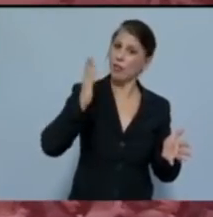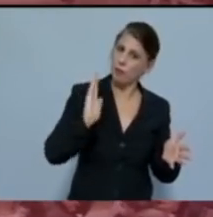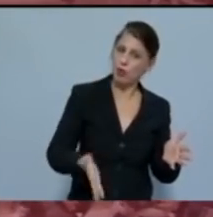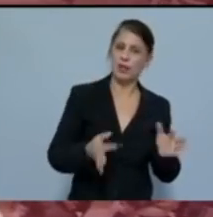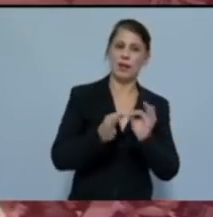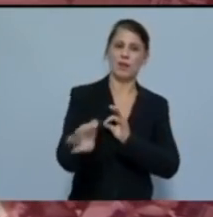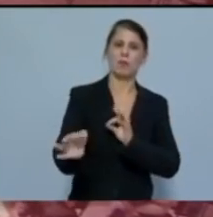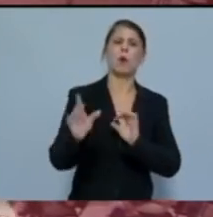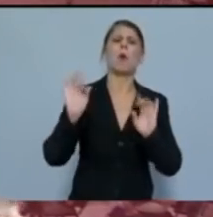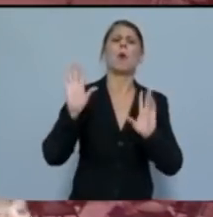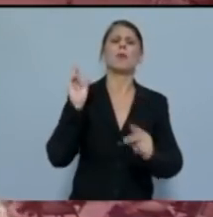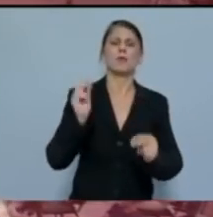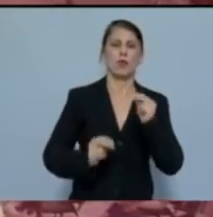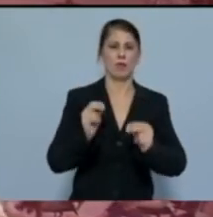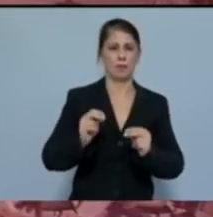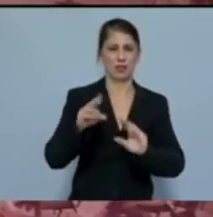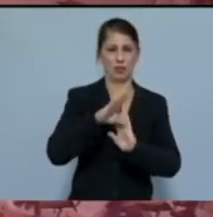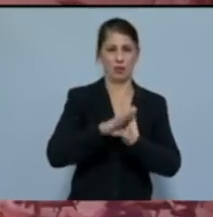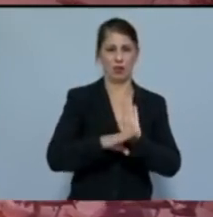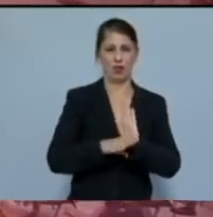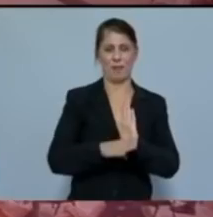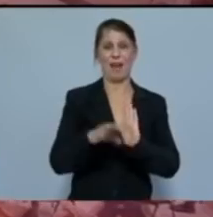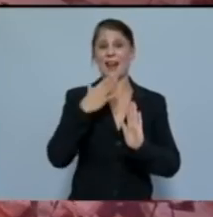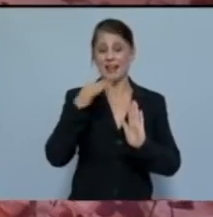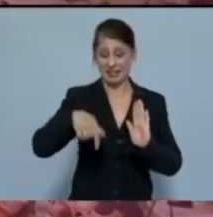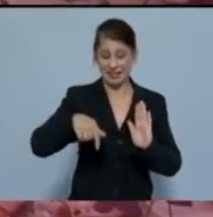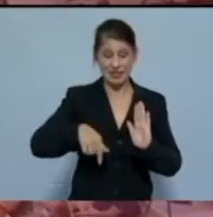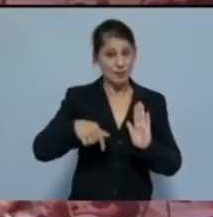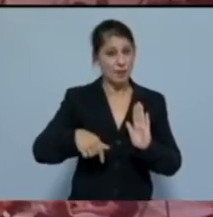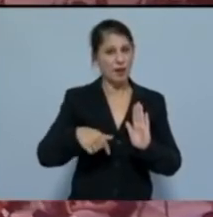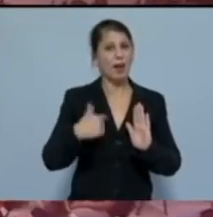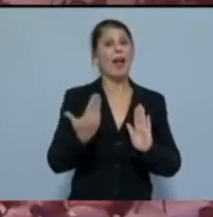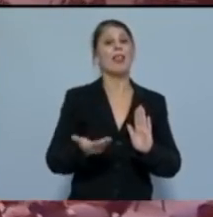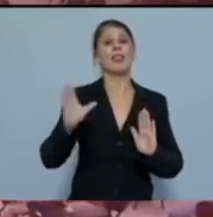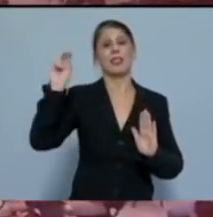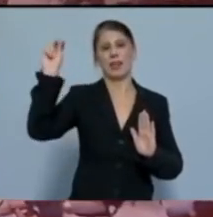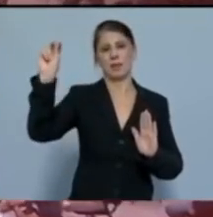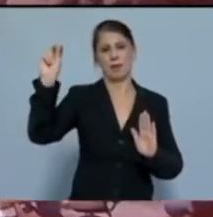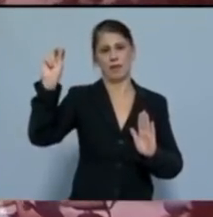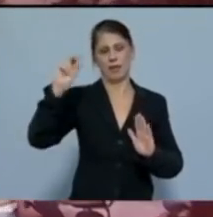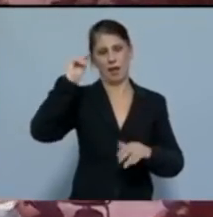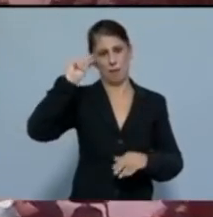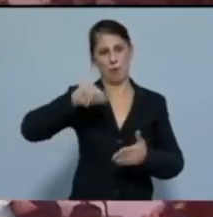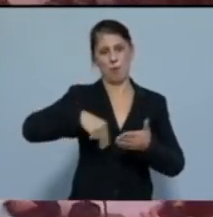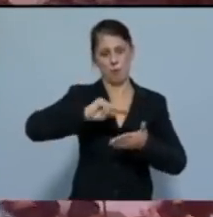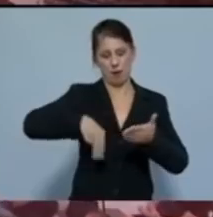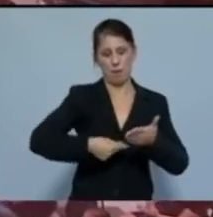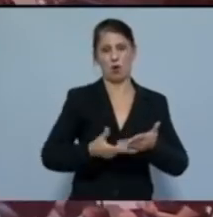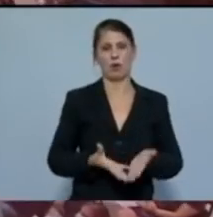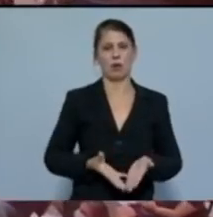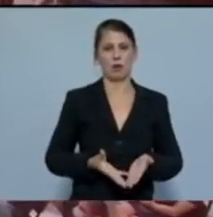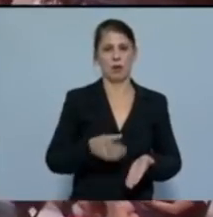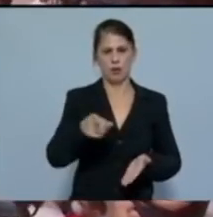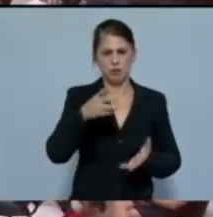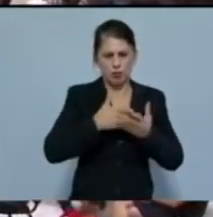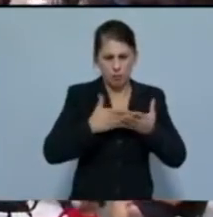εφαρμόσει ανεμπόδιστο στο πρόγραμμά του επειδή λέει σήμερα δεν δεσμεύεται από μνημόνια. Δεν υπάρχει πιο